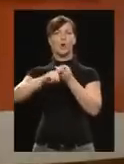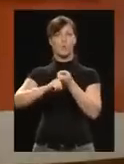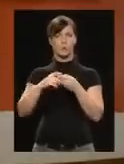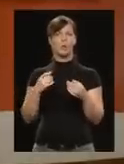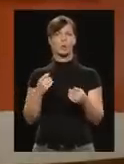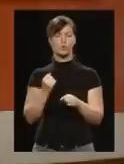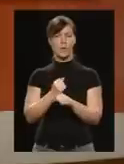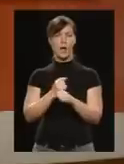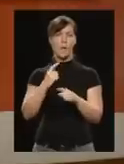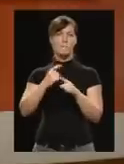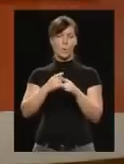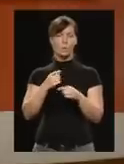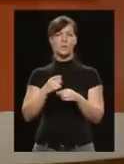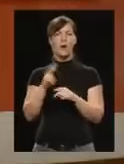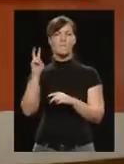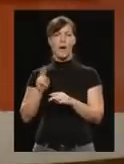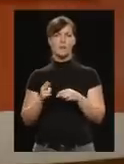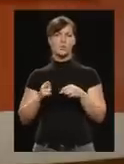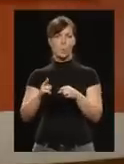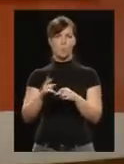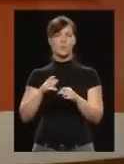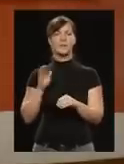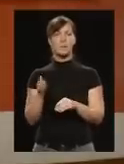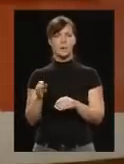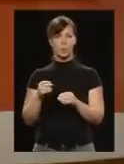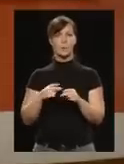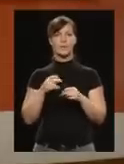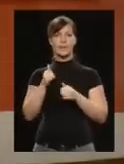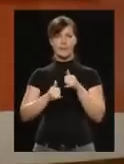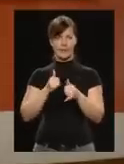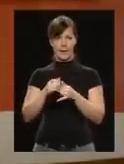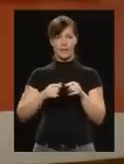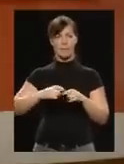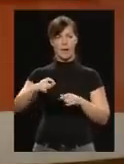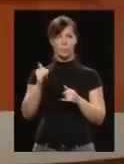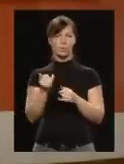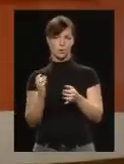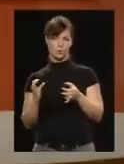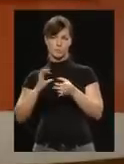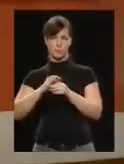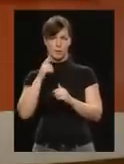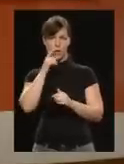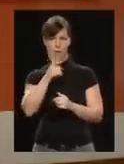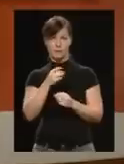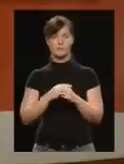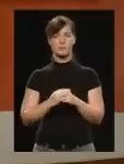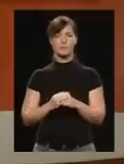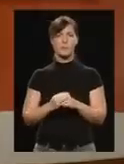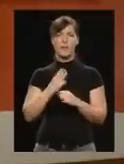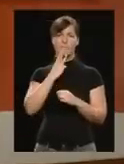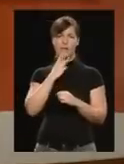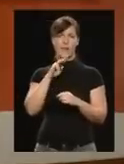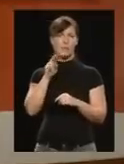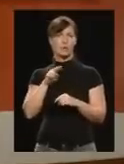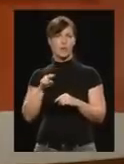kapcsolatot létesít a Váci úton futó nemzetközi kerékpárúttal is. Wintermontár Zsolt az átadón soha nem látott mértékű újpesti